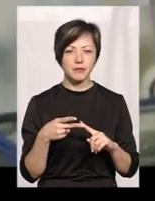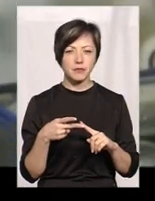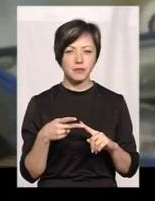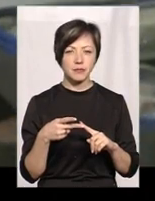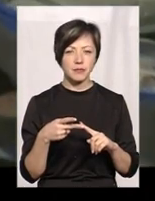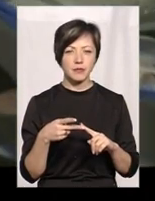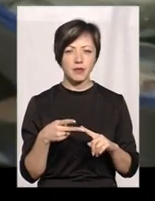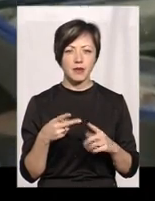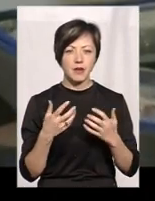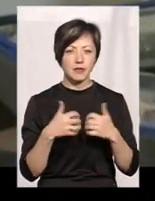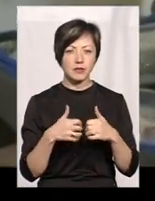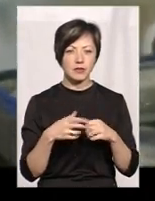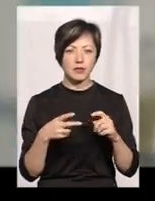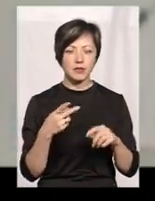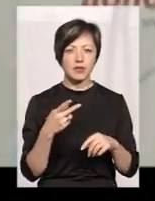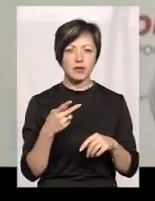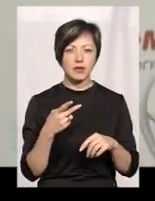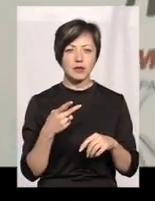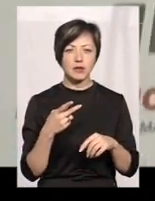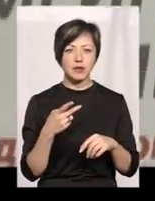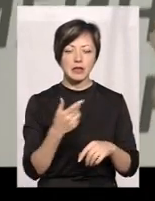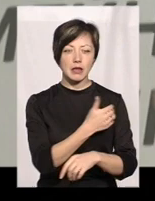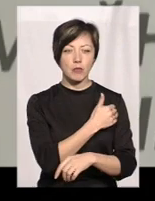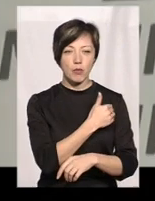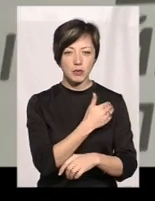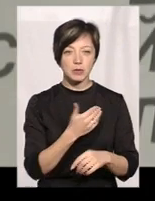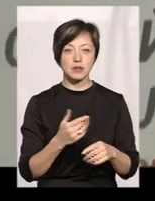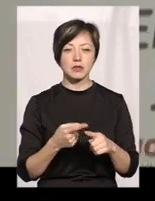це безконтактний термометр,